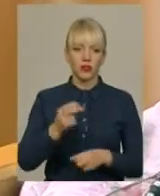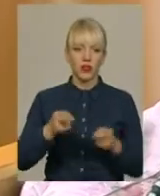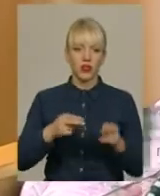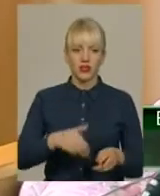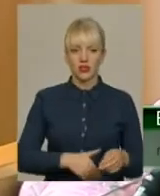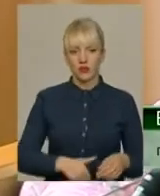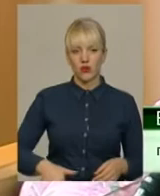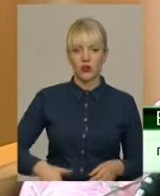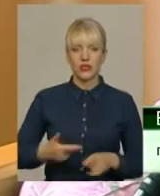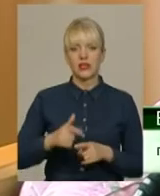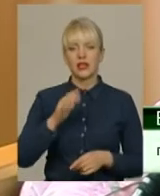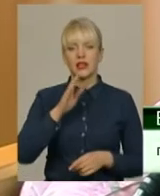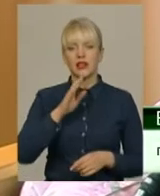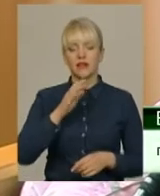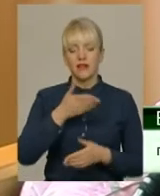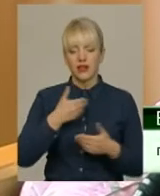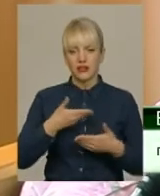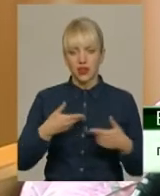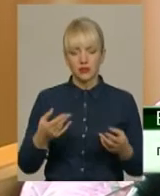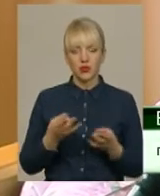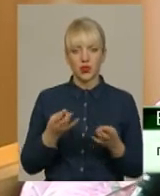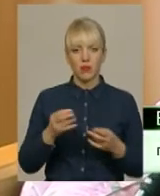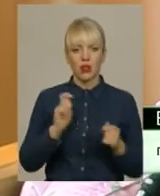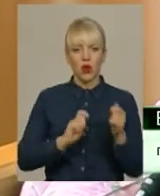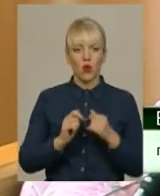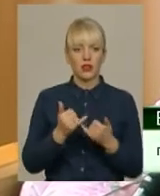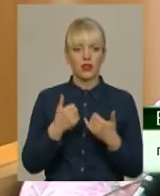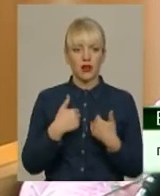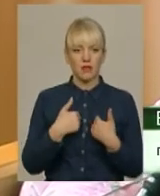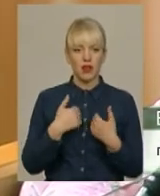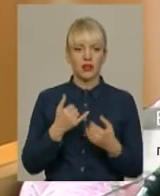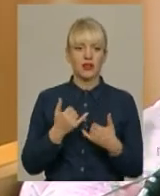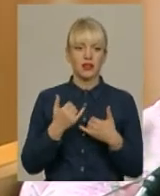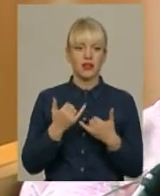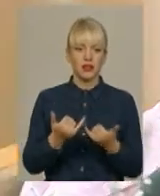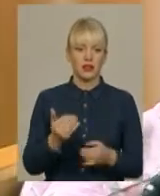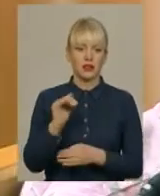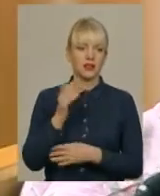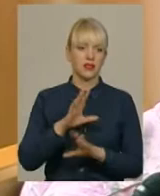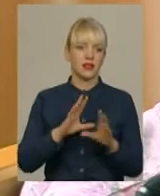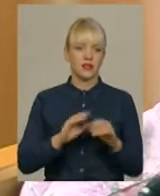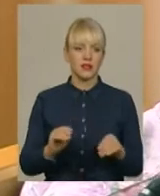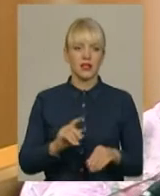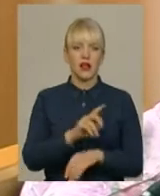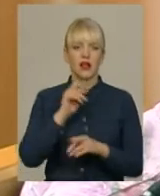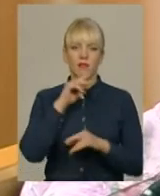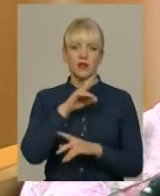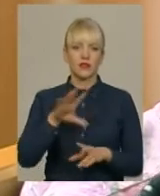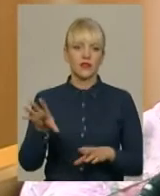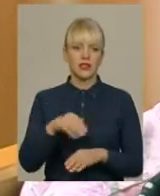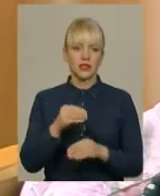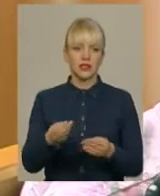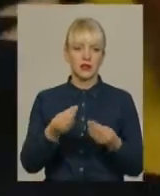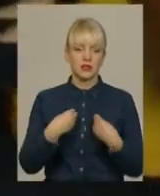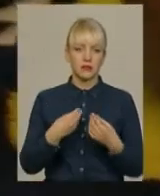Від нас потребувалося лише одяг для мене. Все, що потрібно для мене і для дитинки. Медикаменти всім забезпечив